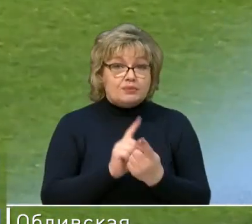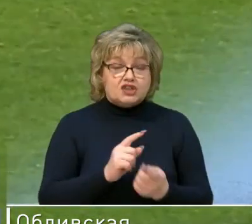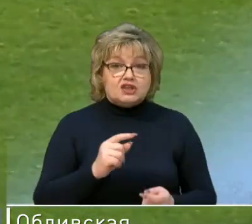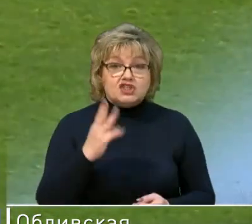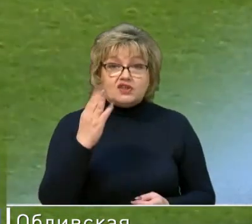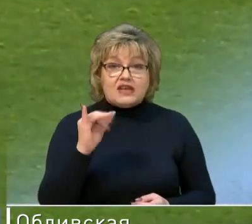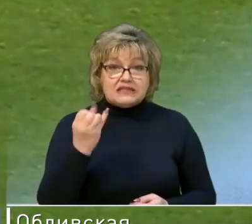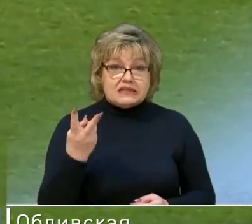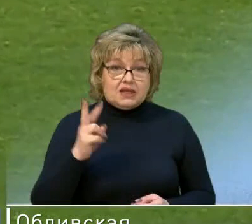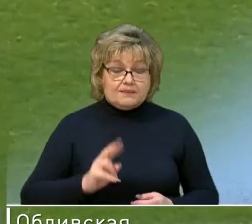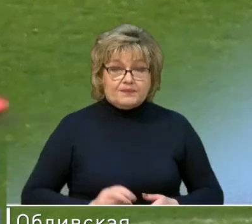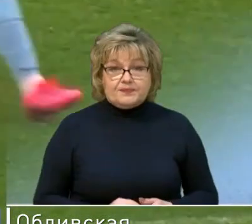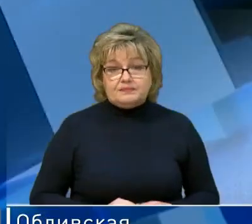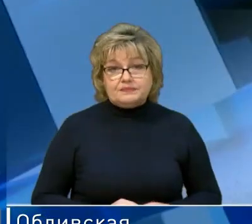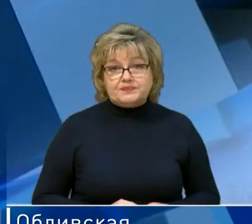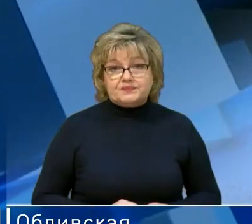шведский клуб «Эстерсунд».